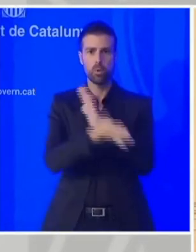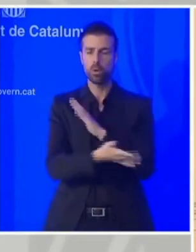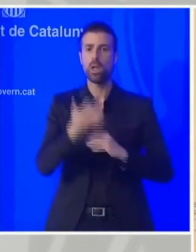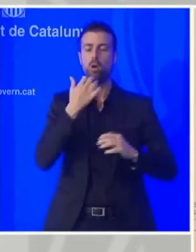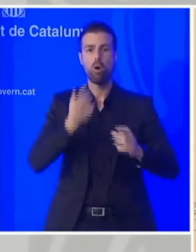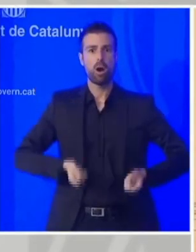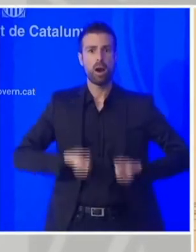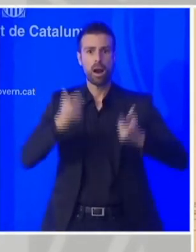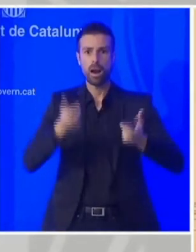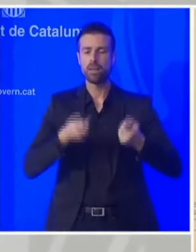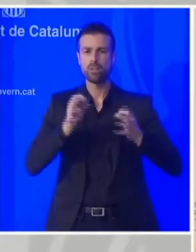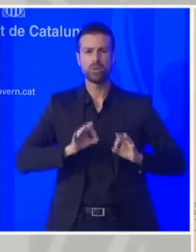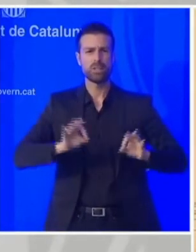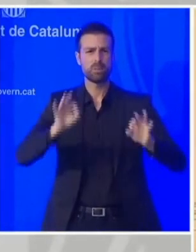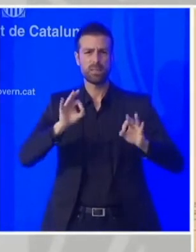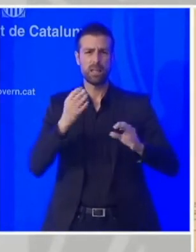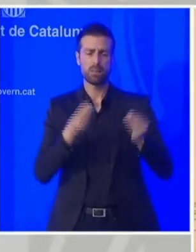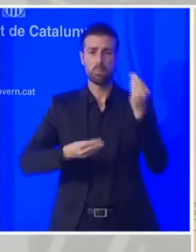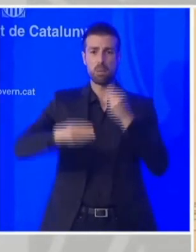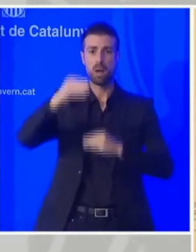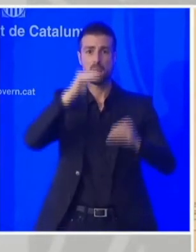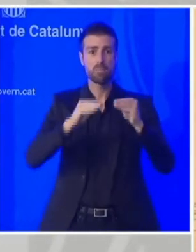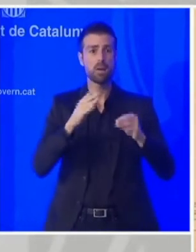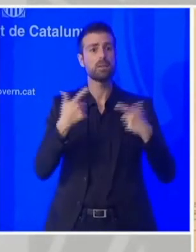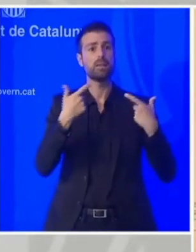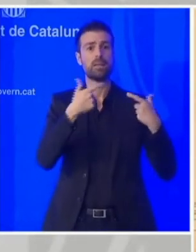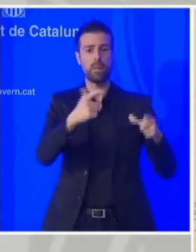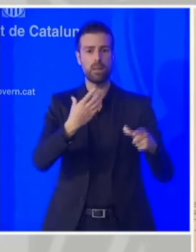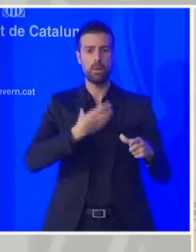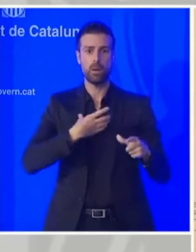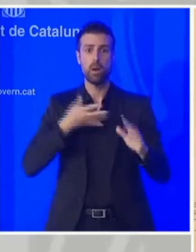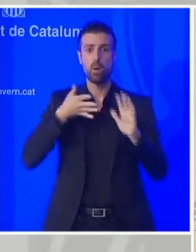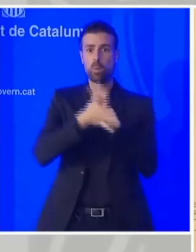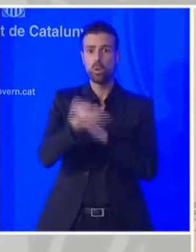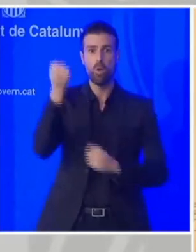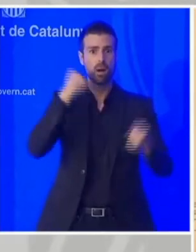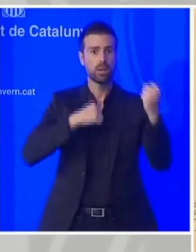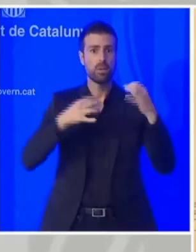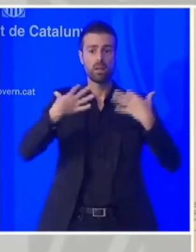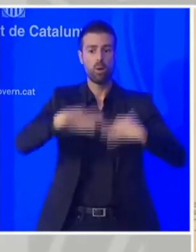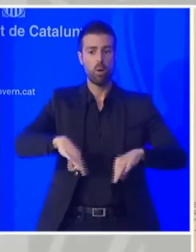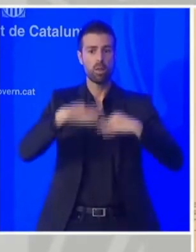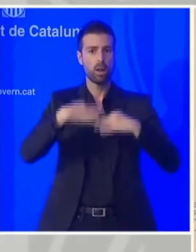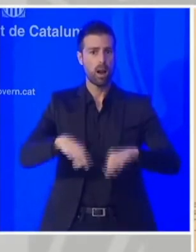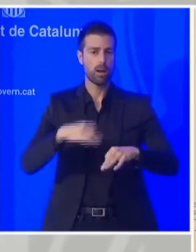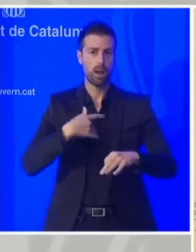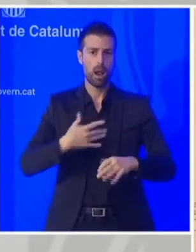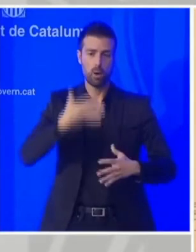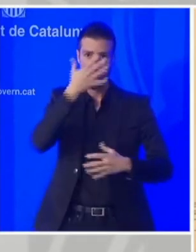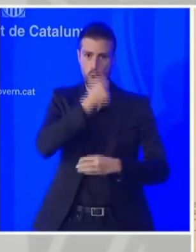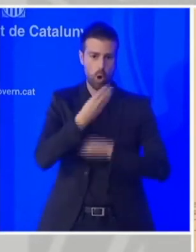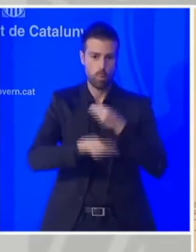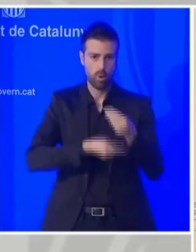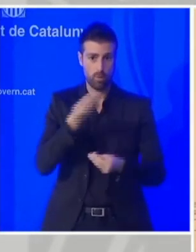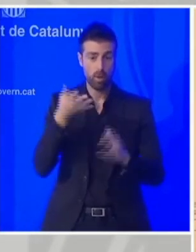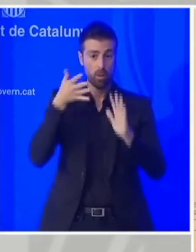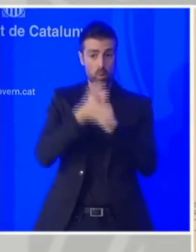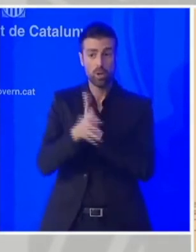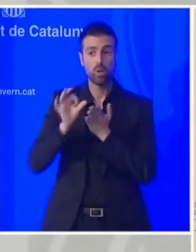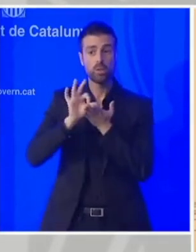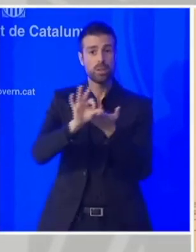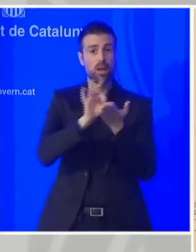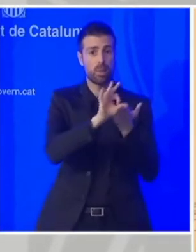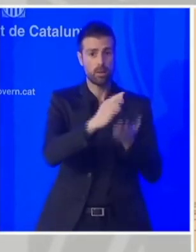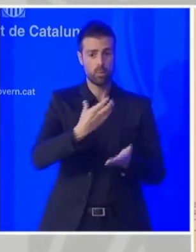ajuntaments que no ens permeten l'activitat ordinària tal com la teníem prevista. És a dir, tots aquests serveis municipals